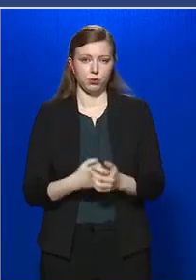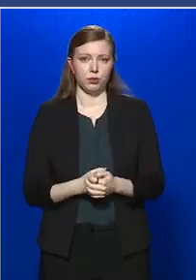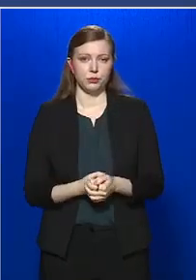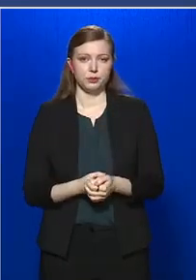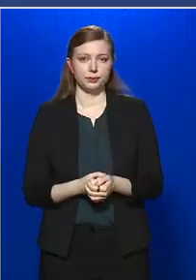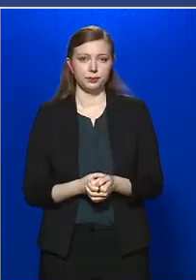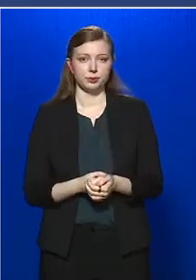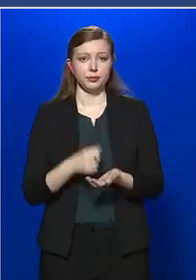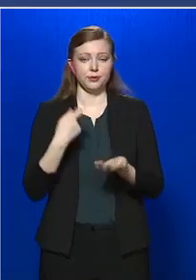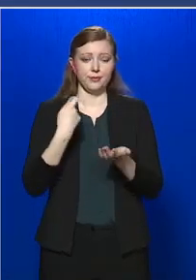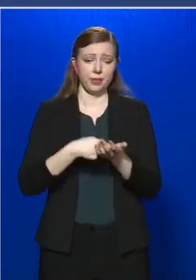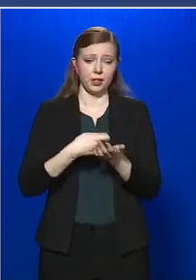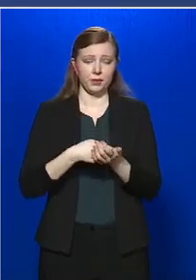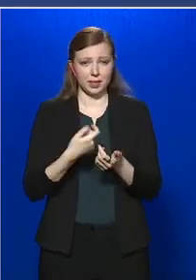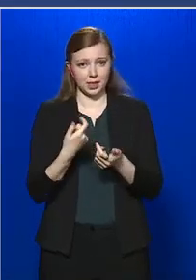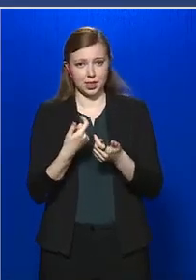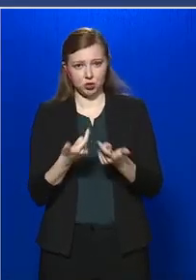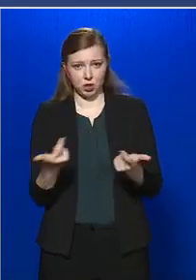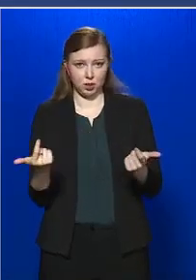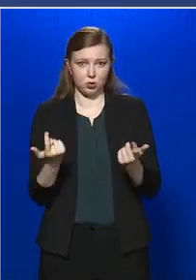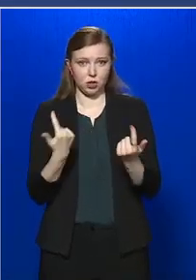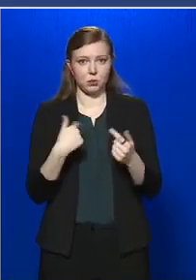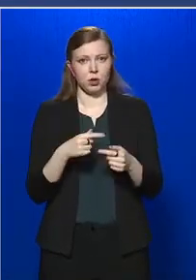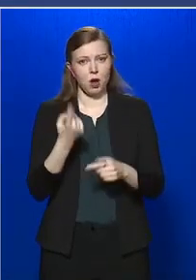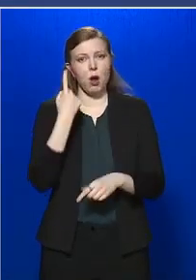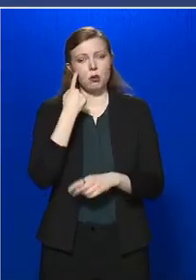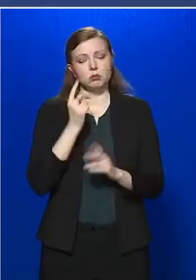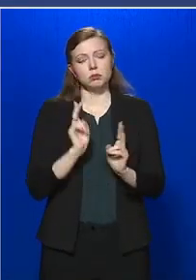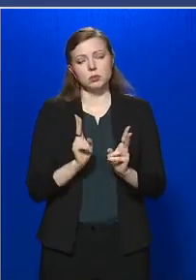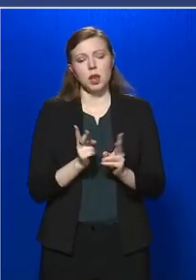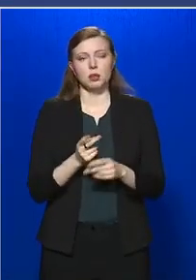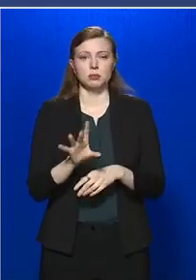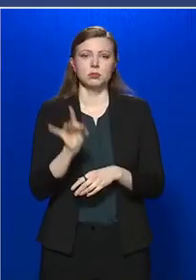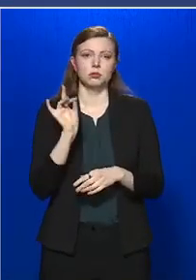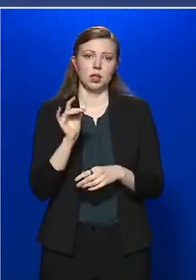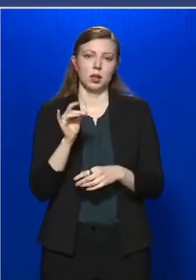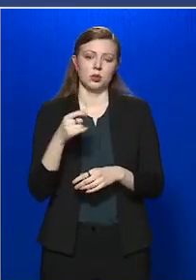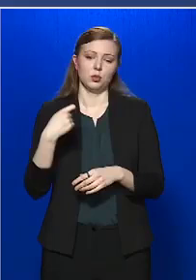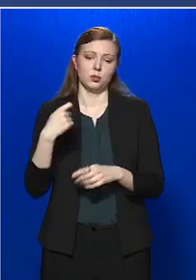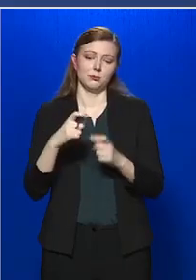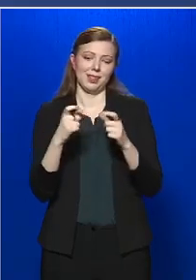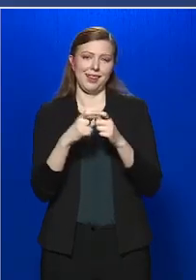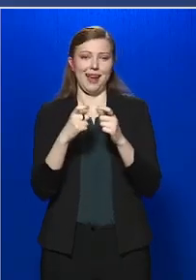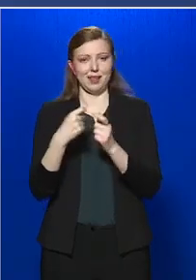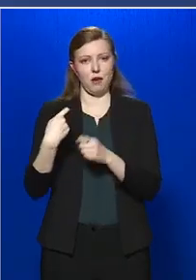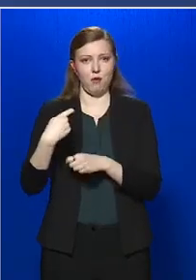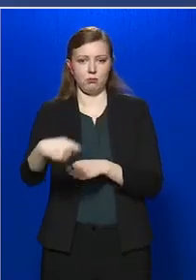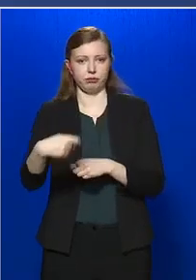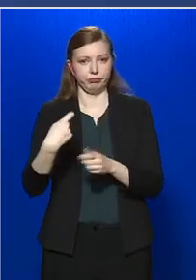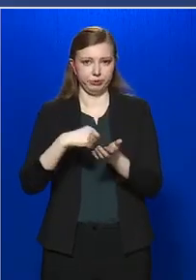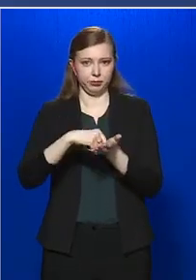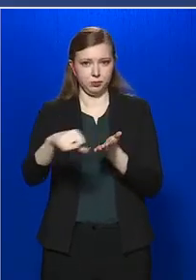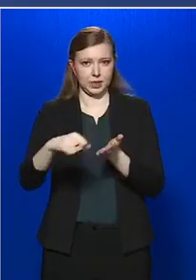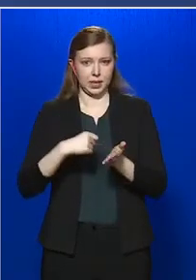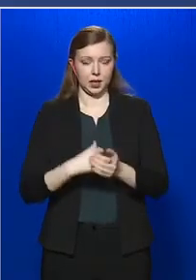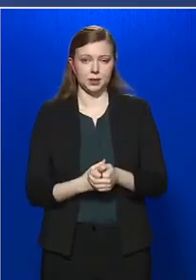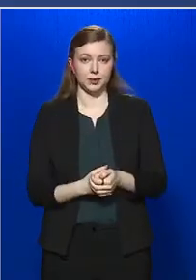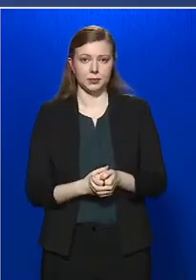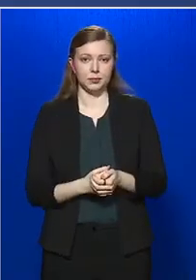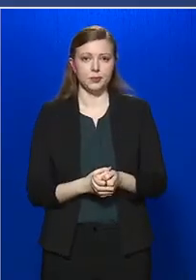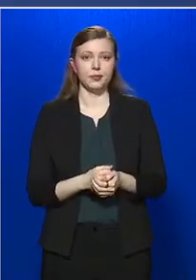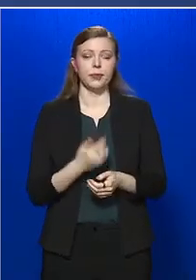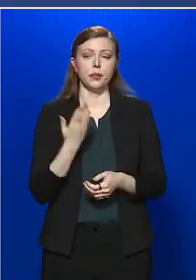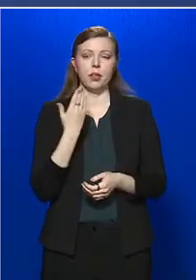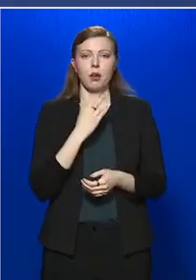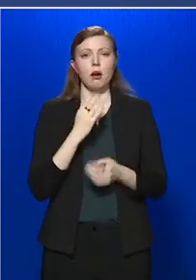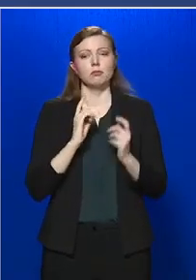A fizetési lehetőségek közül, hogyha tudunk, akkor válasszuk a kártyás fizetést, de minden esetben,